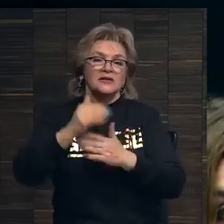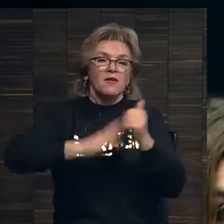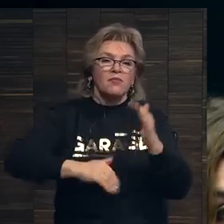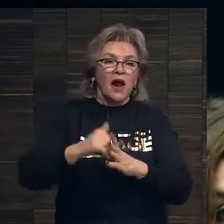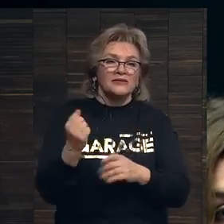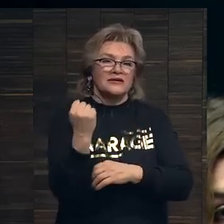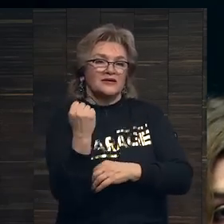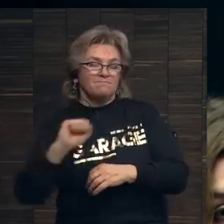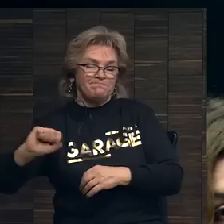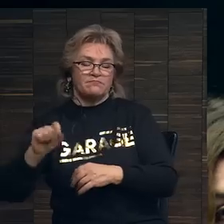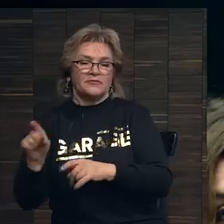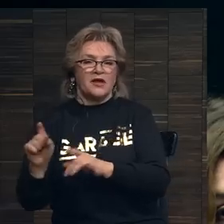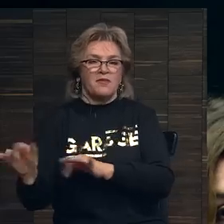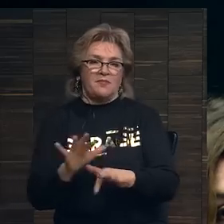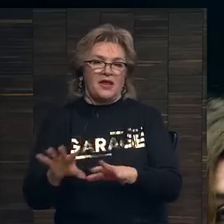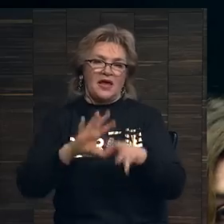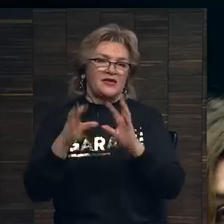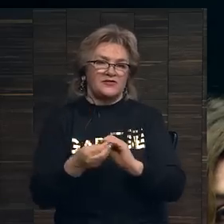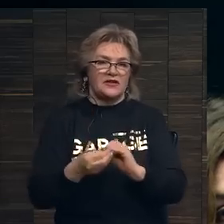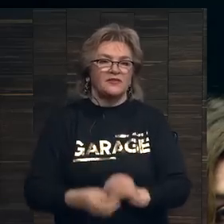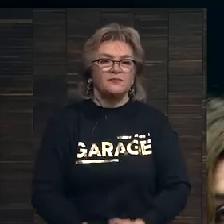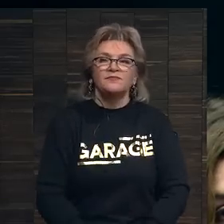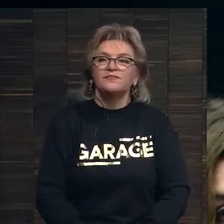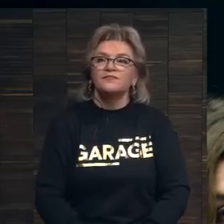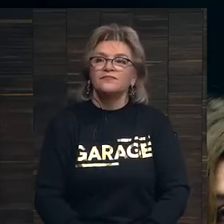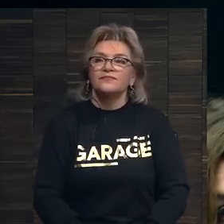выживания данных мероприятий в целом? Спасибо.